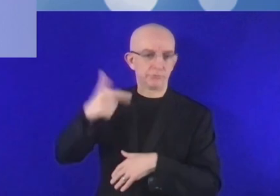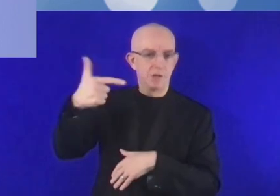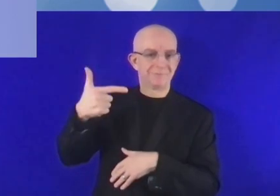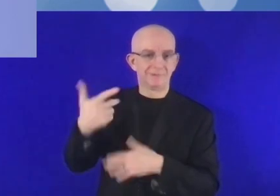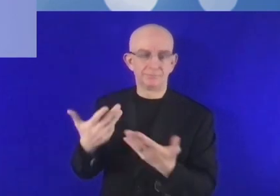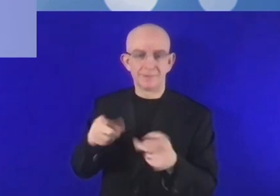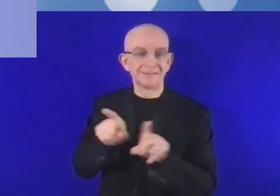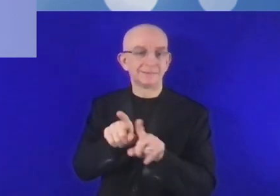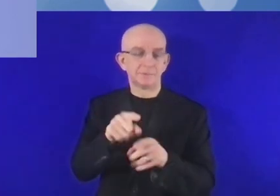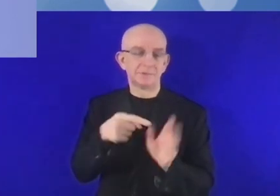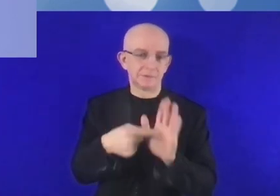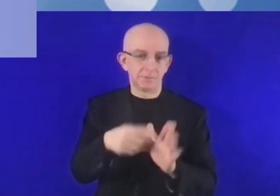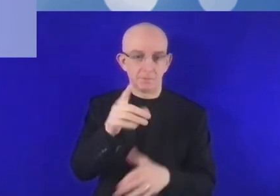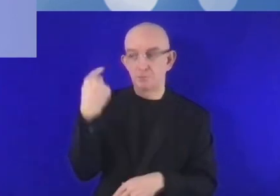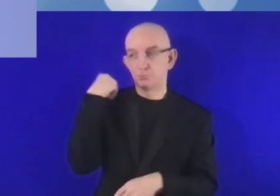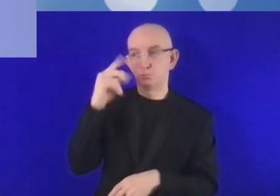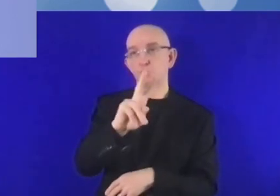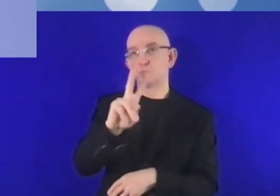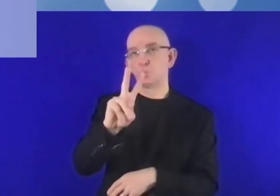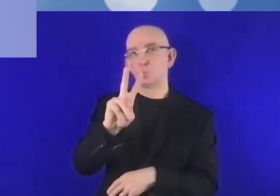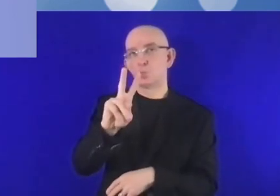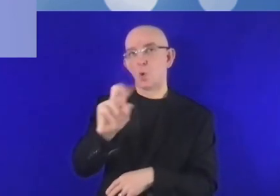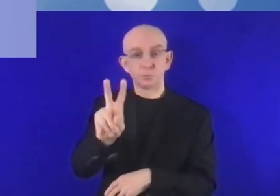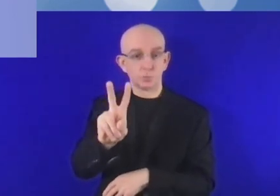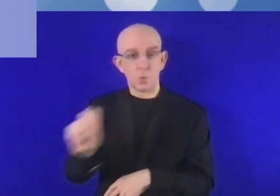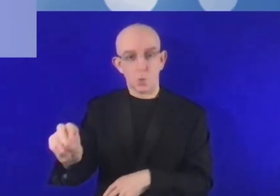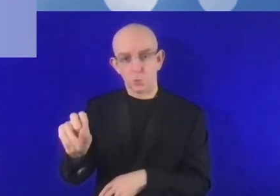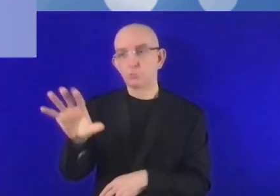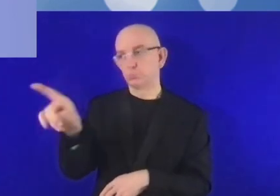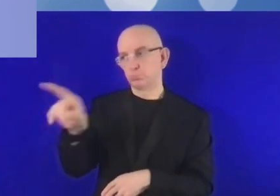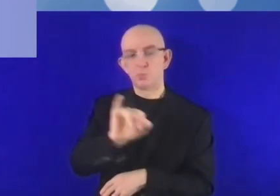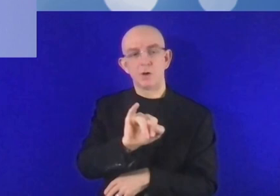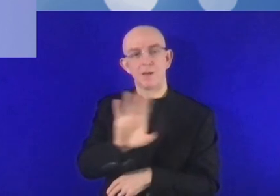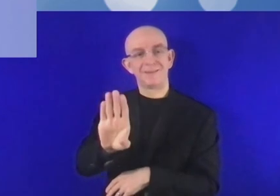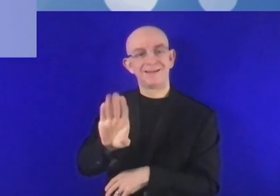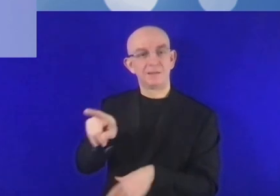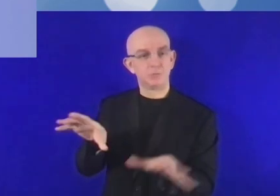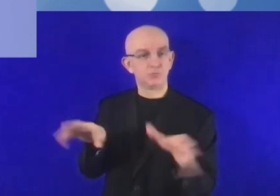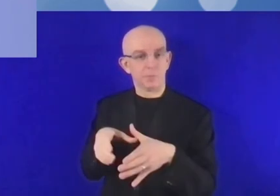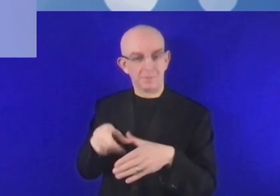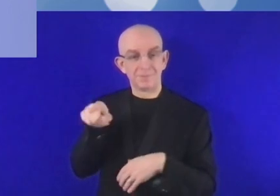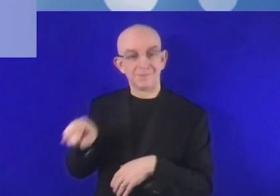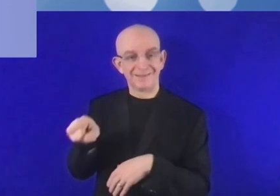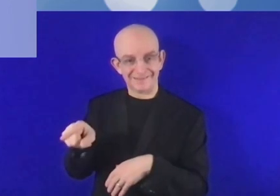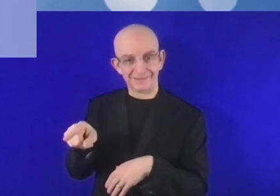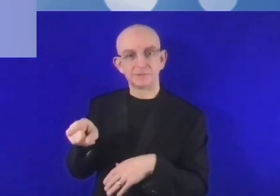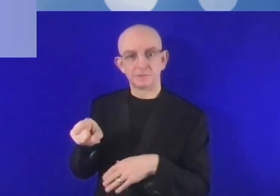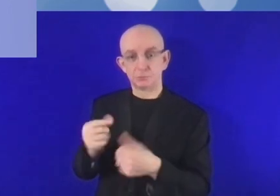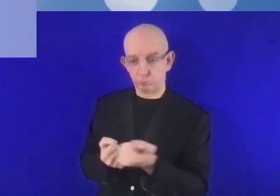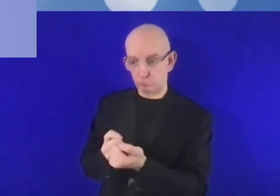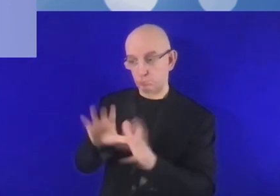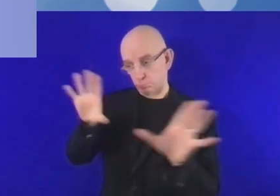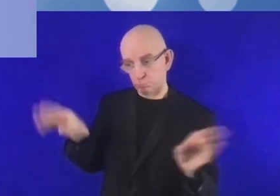une priorité absolue pour nous. En 2020, nous avons accompagné plus